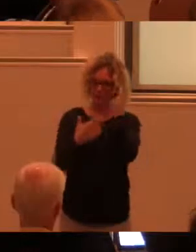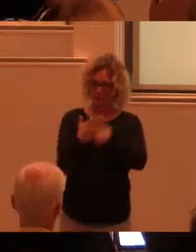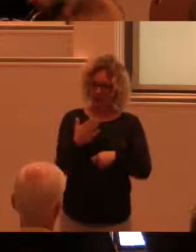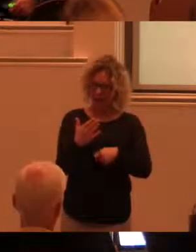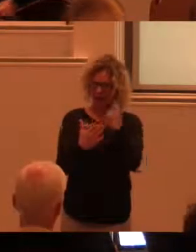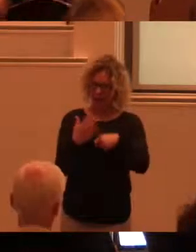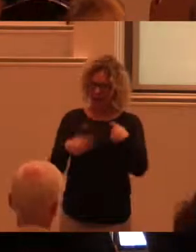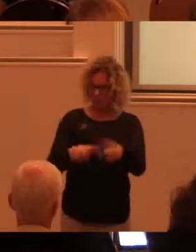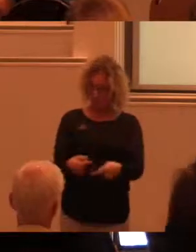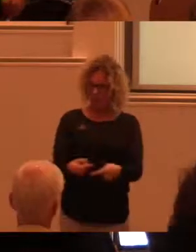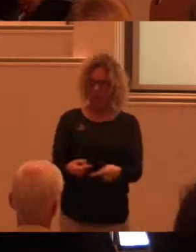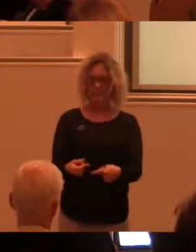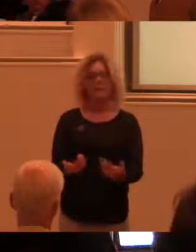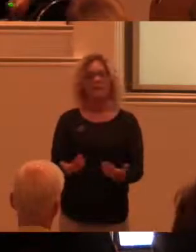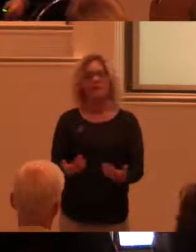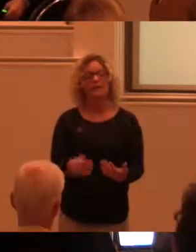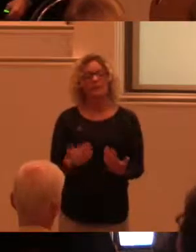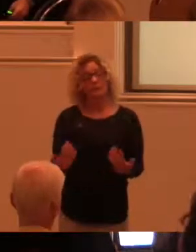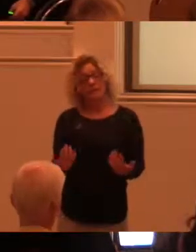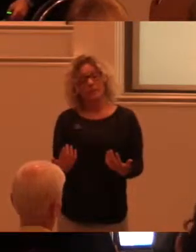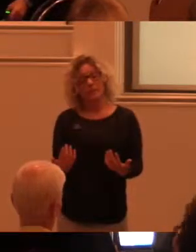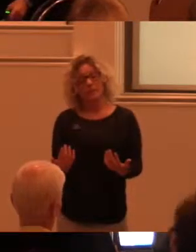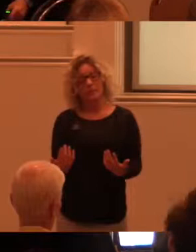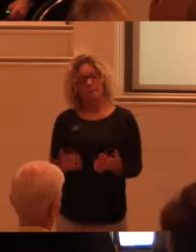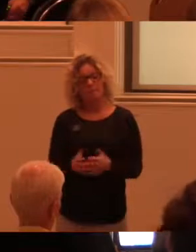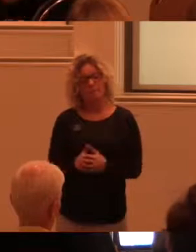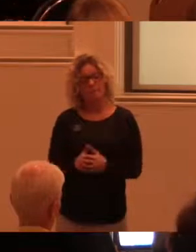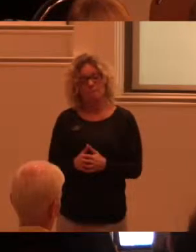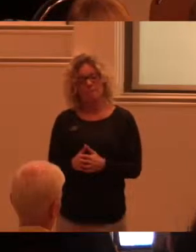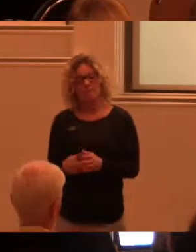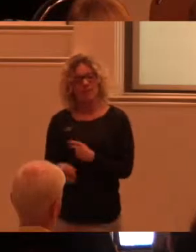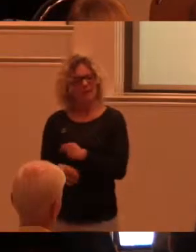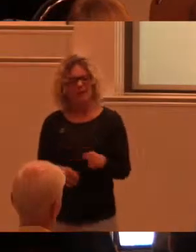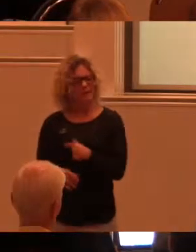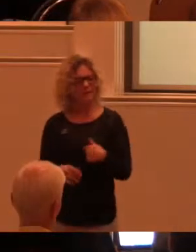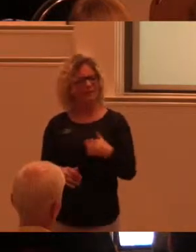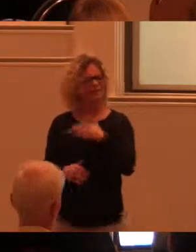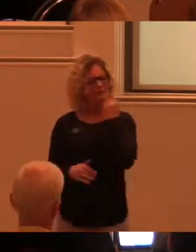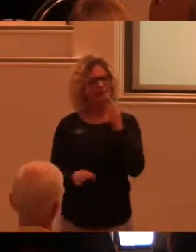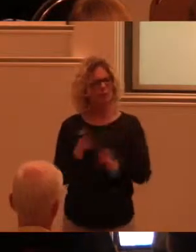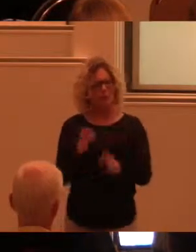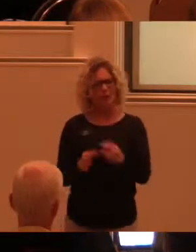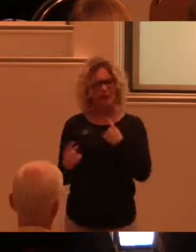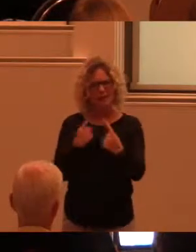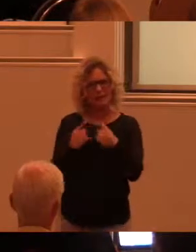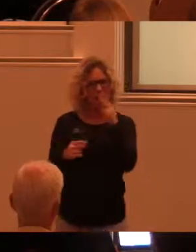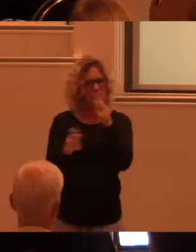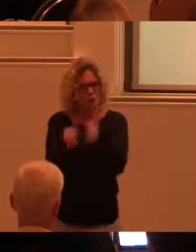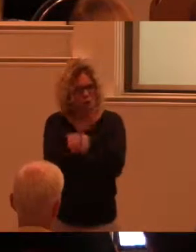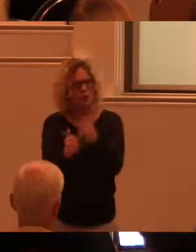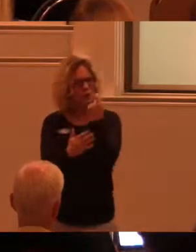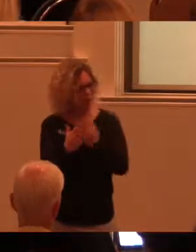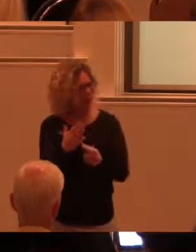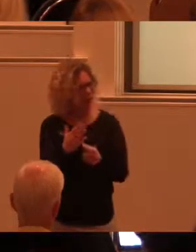designprocesser. Och att vi ibland inte är tillräckligt noggranna med att diskutera synsätt och